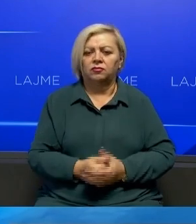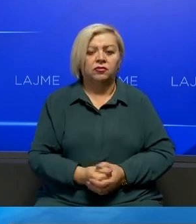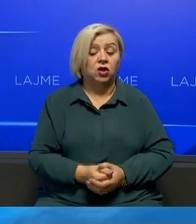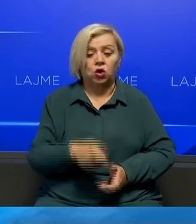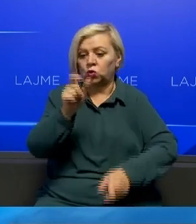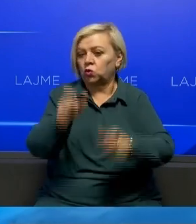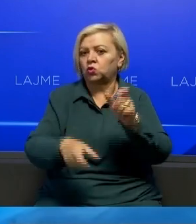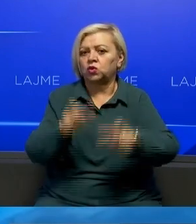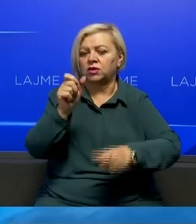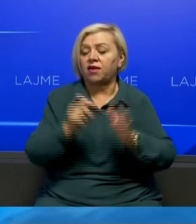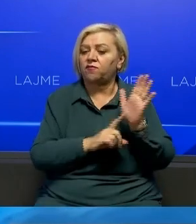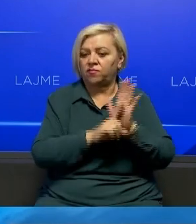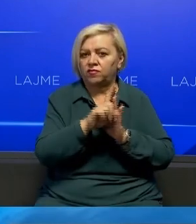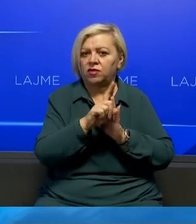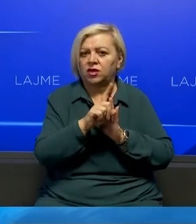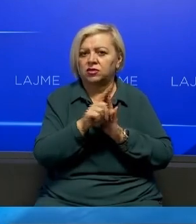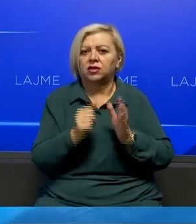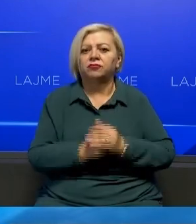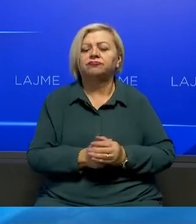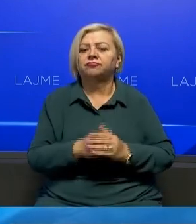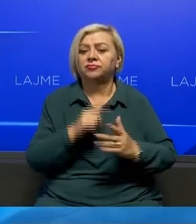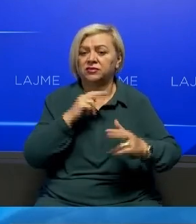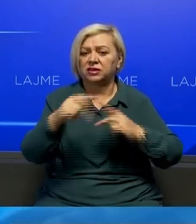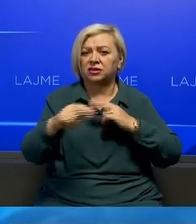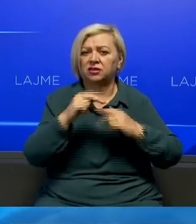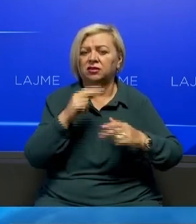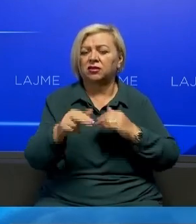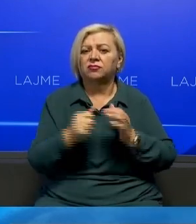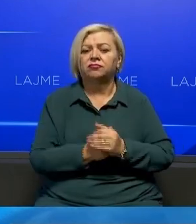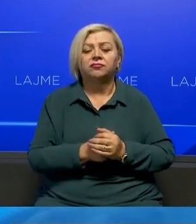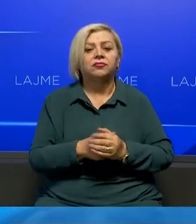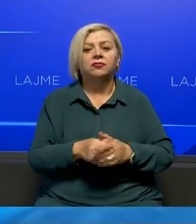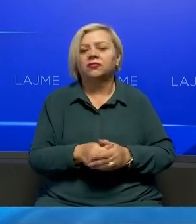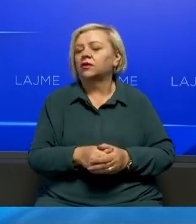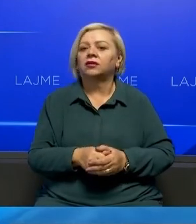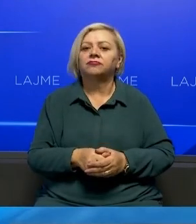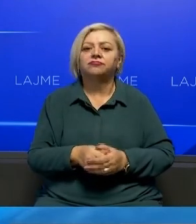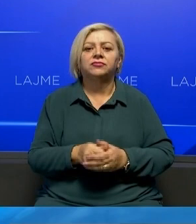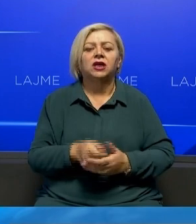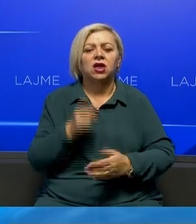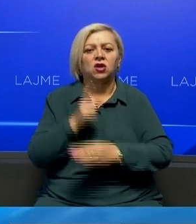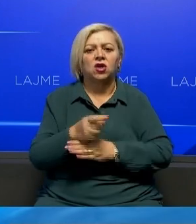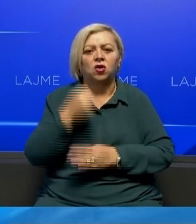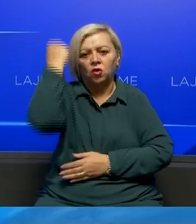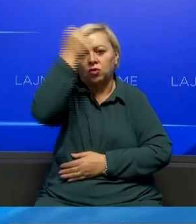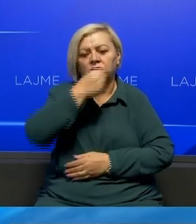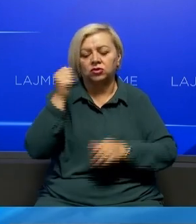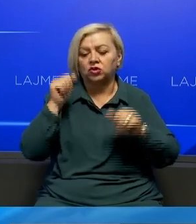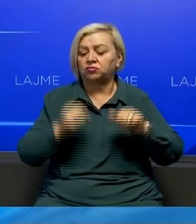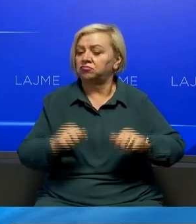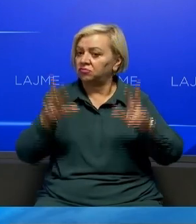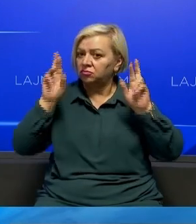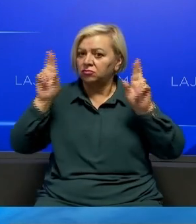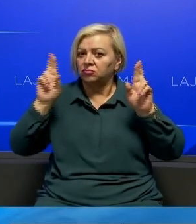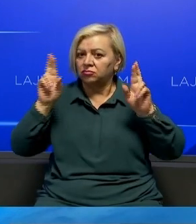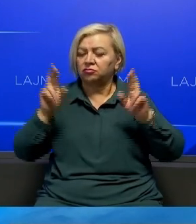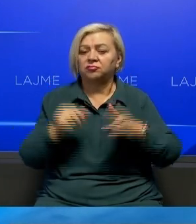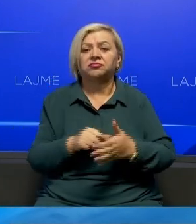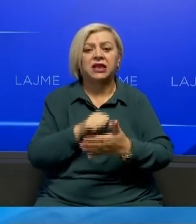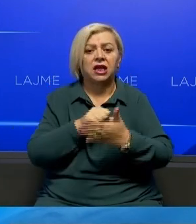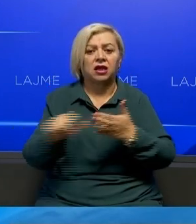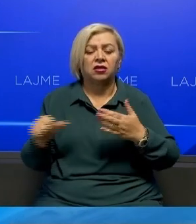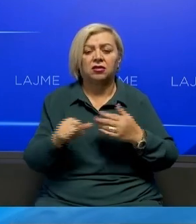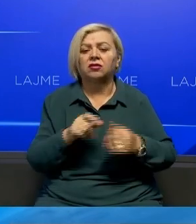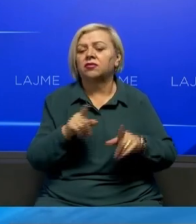Qytetarët lërsojnë se aplikimi masës e reciprocitetit faktorizon shtetin e Kosovës, ndërsa shpresojnë që deri në heqen e kësaj